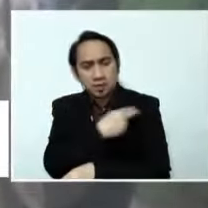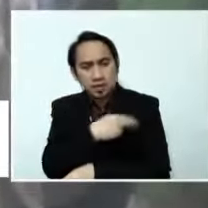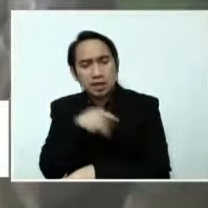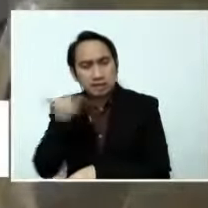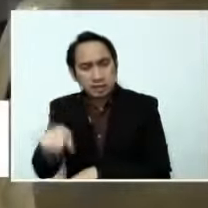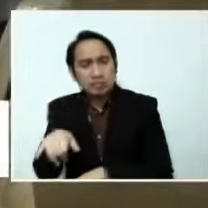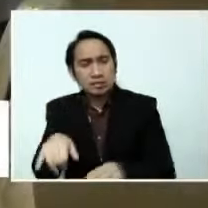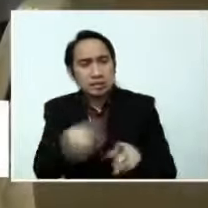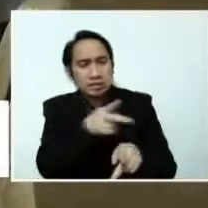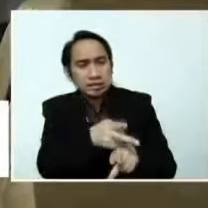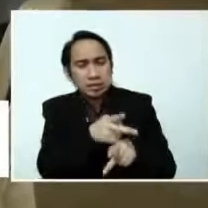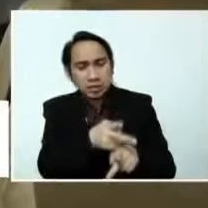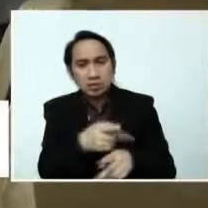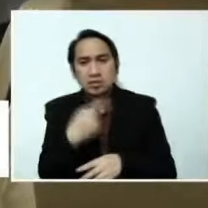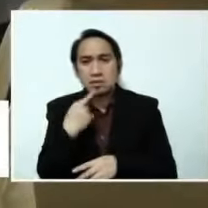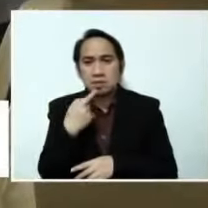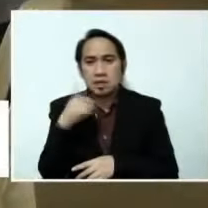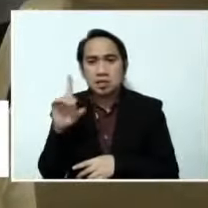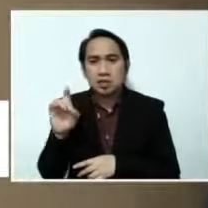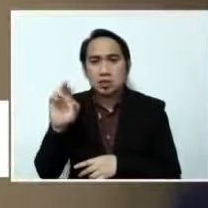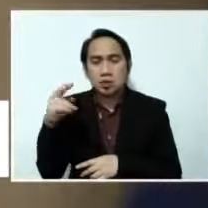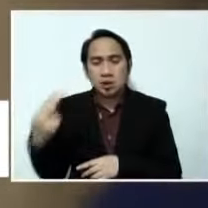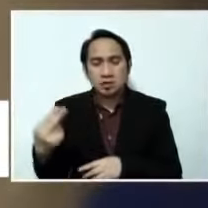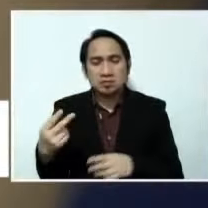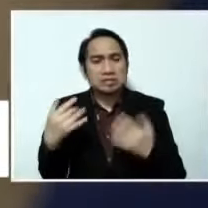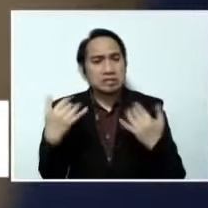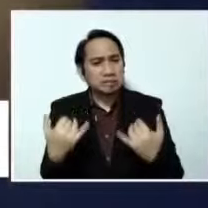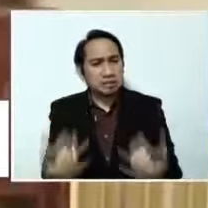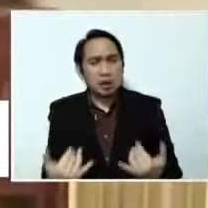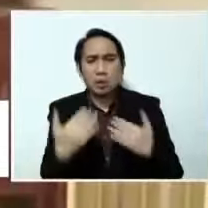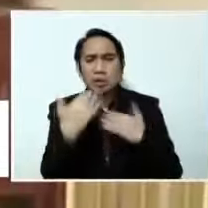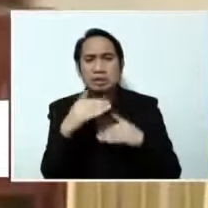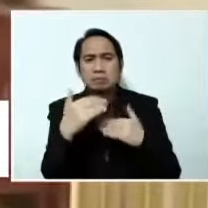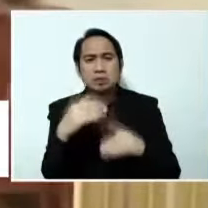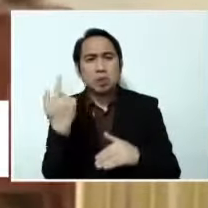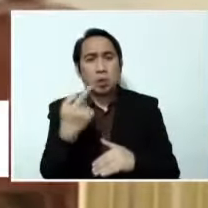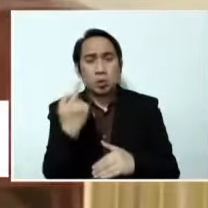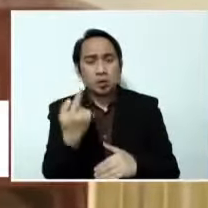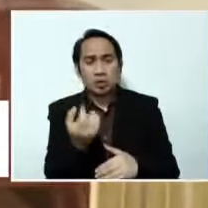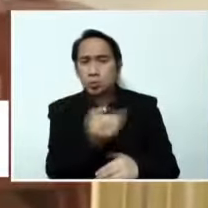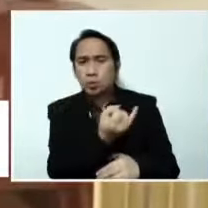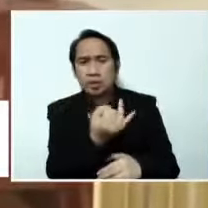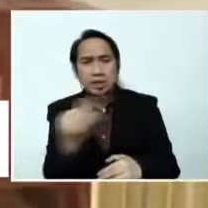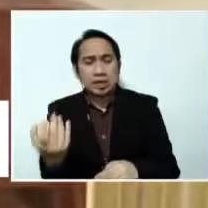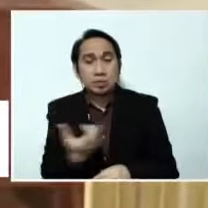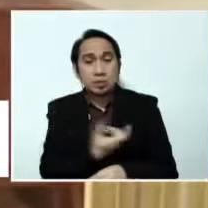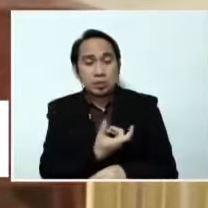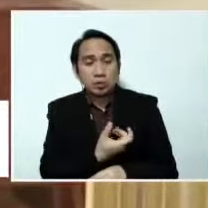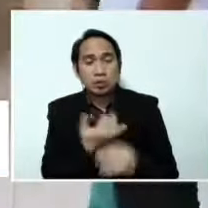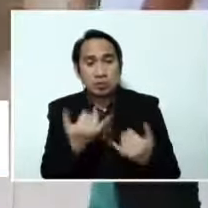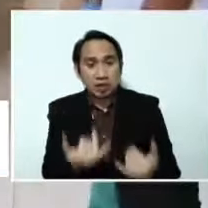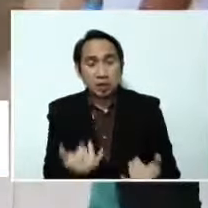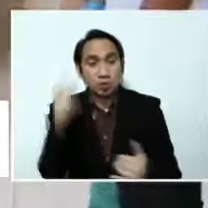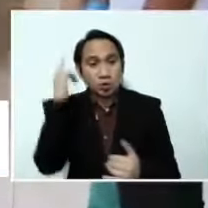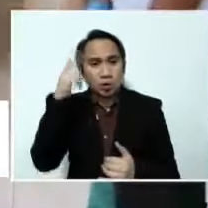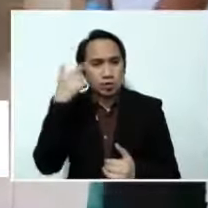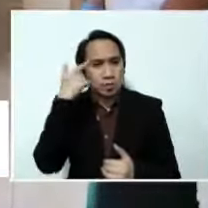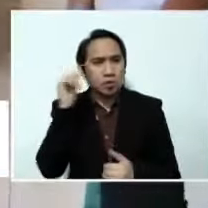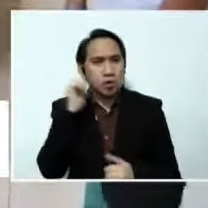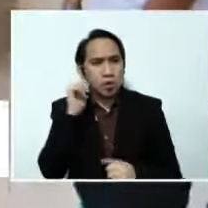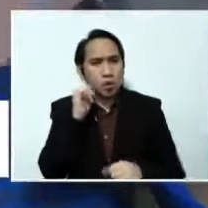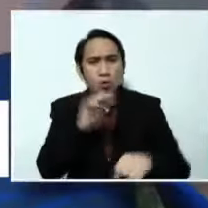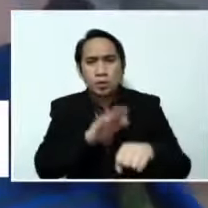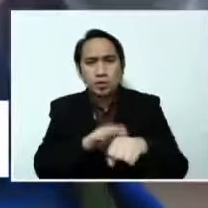Department of Health, ang problema, limitado pa rin ang supply ng bakuna. Kaya paulit-ulit ang paalala ng gobyerno. Walang